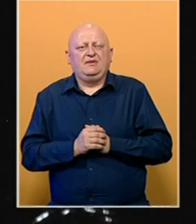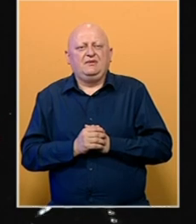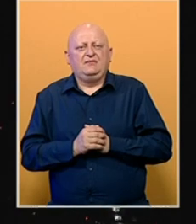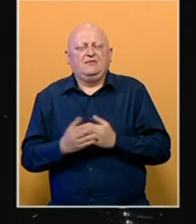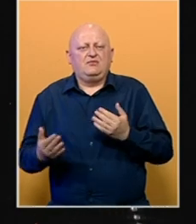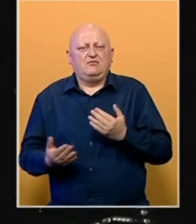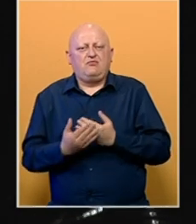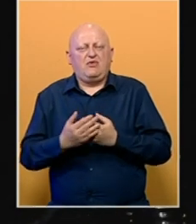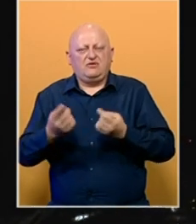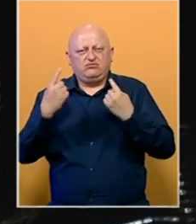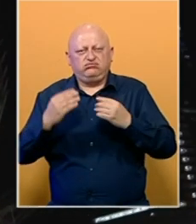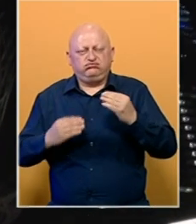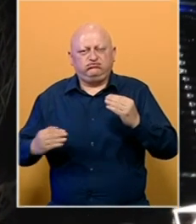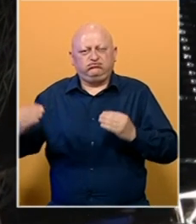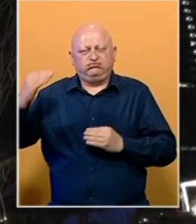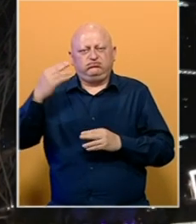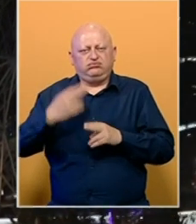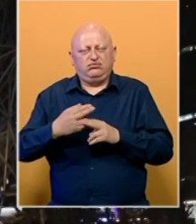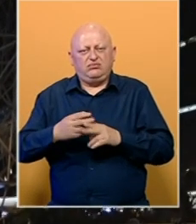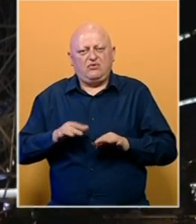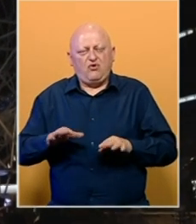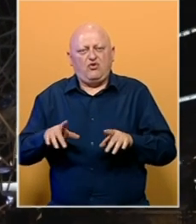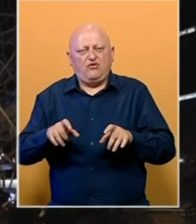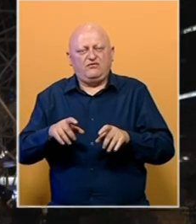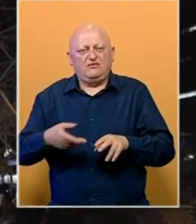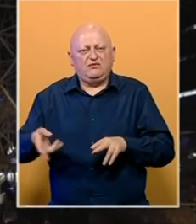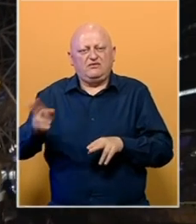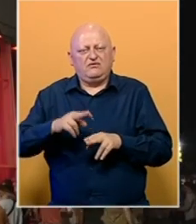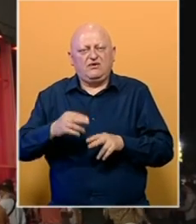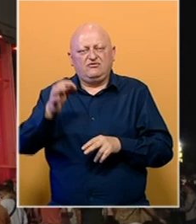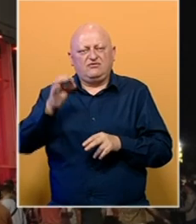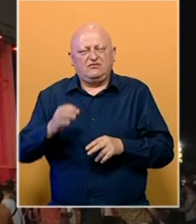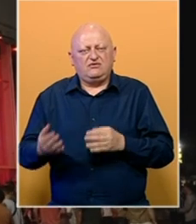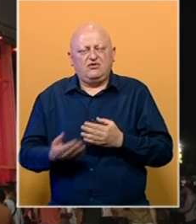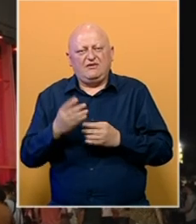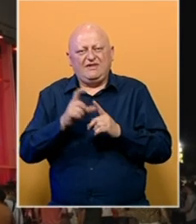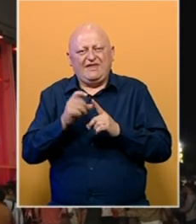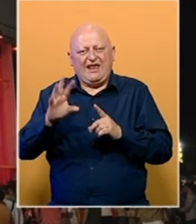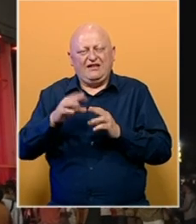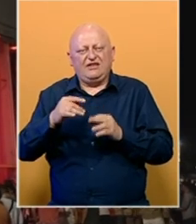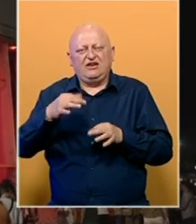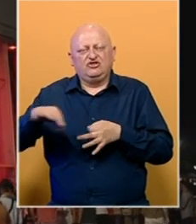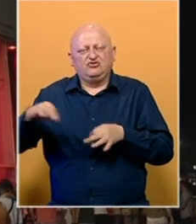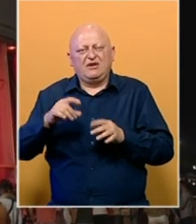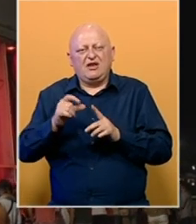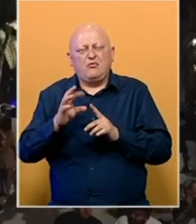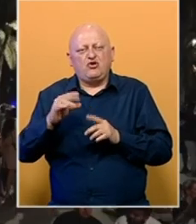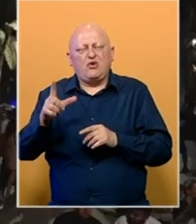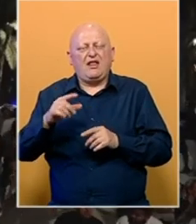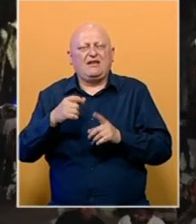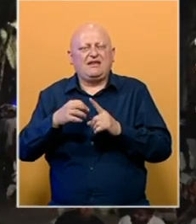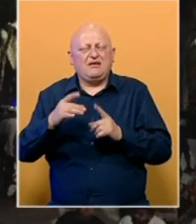Ponovo ekstremno povećanje broja zaraženih koronavirusom u najvećem postotku novim delta sojem, Španiju, Portugal i Kipar